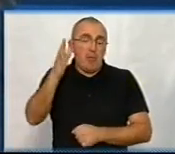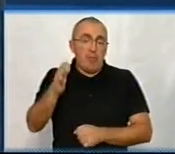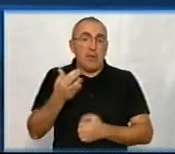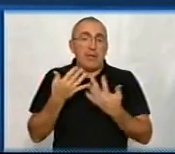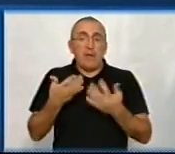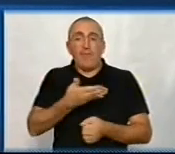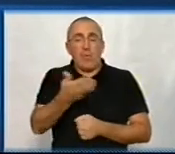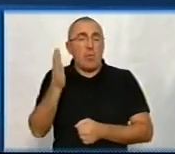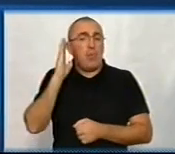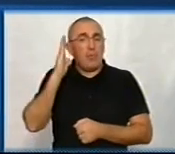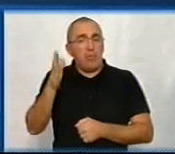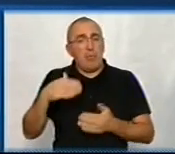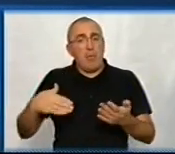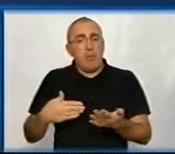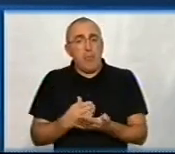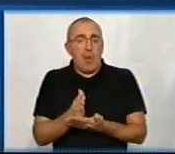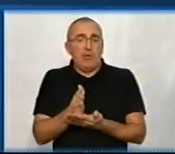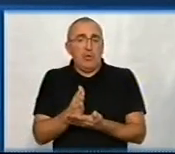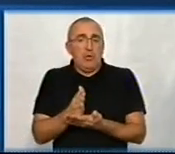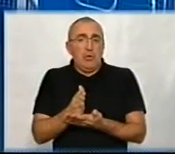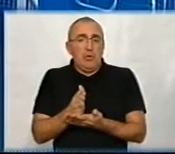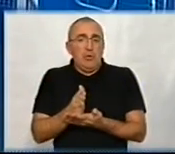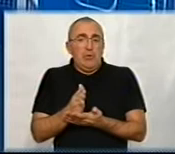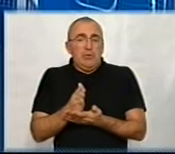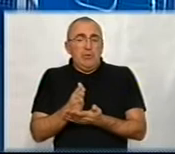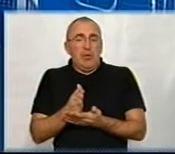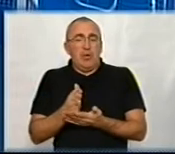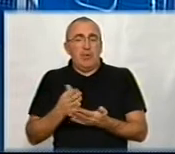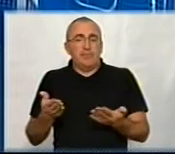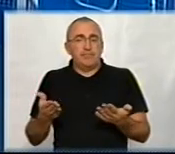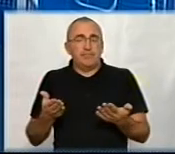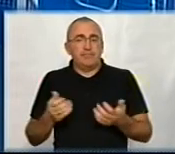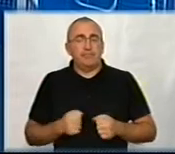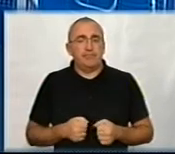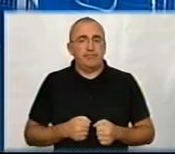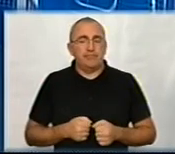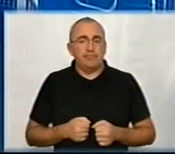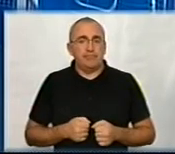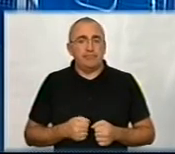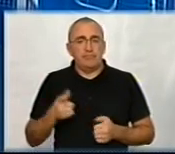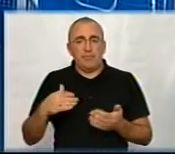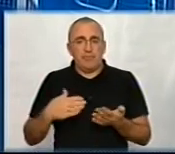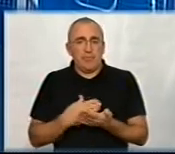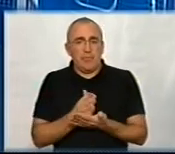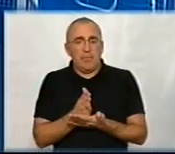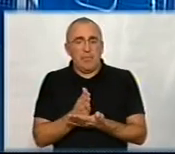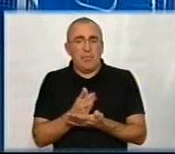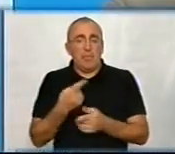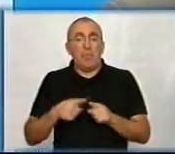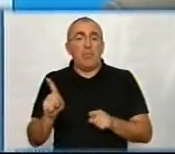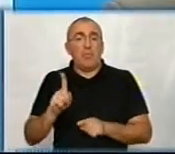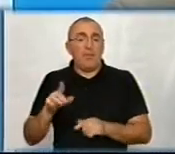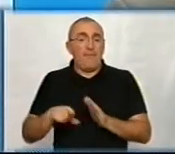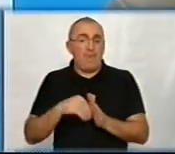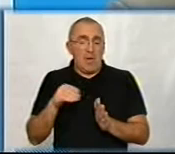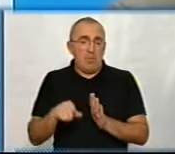наскільки вони будуть політично заангажованими? Абсолютно вони будуть політично заангажованими, тому що ці